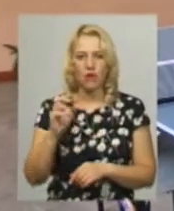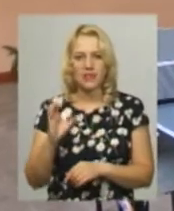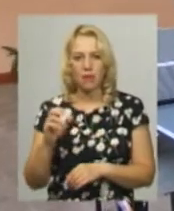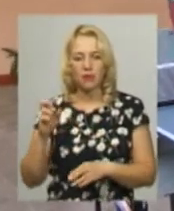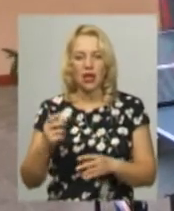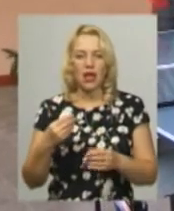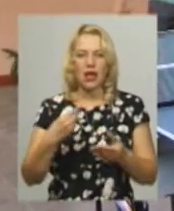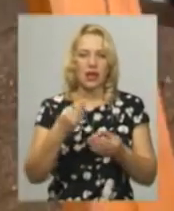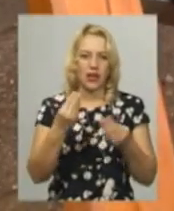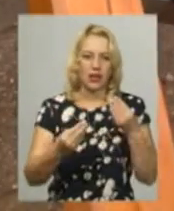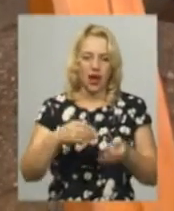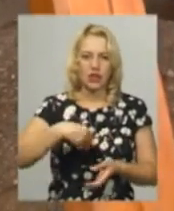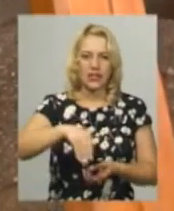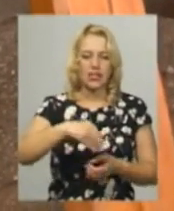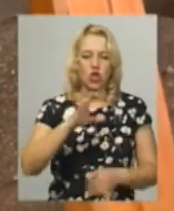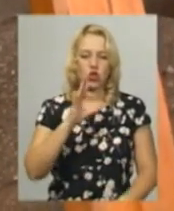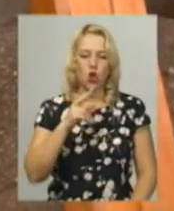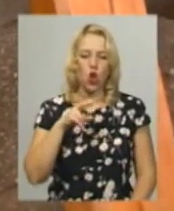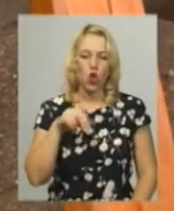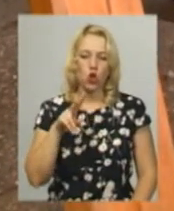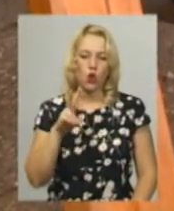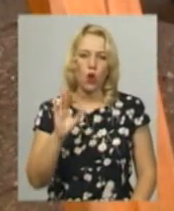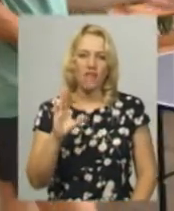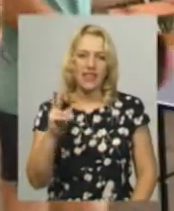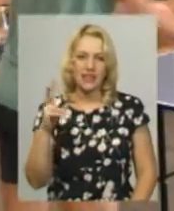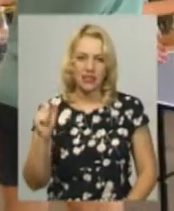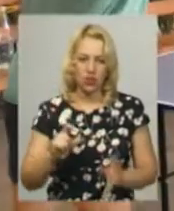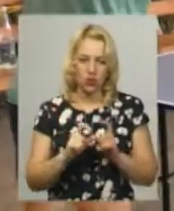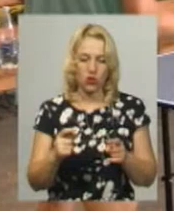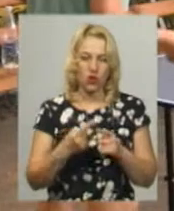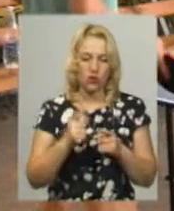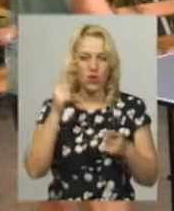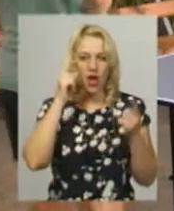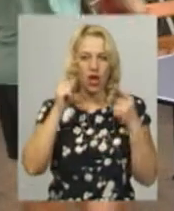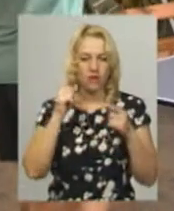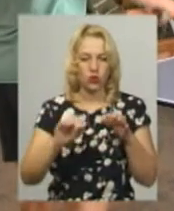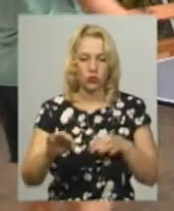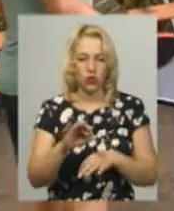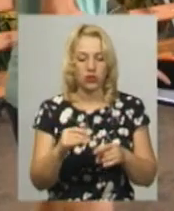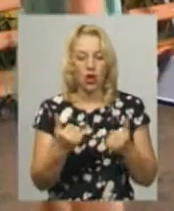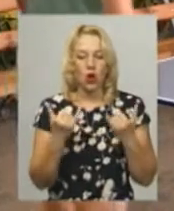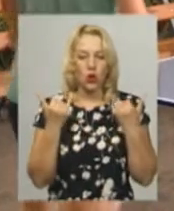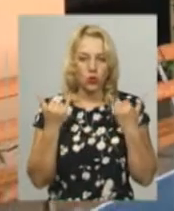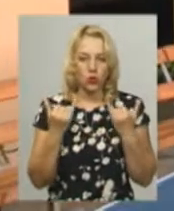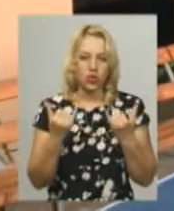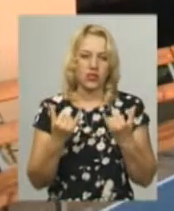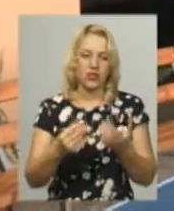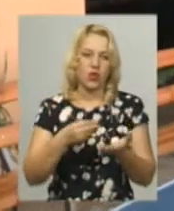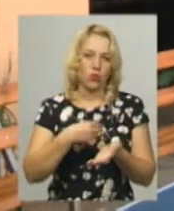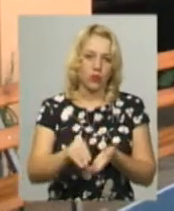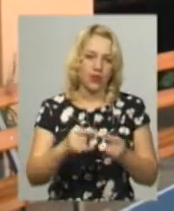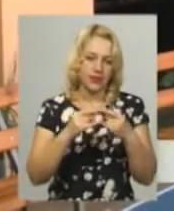настільній теніс в Солобковецькій школі. Вони – автори ще одного учнівського проєкту, який втілили. Купили сучасний стіл для гри в настільний теніс. Нам